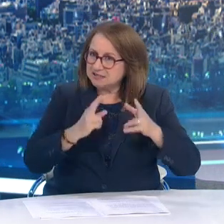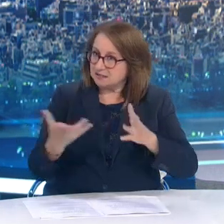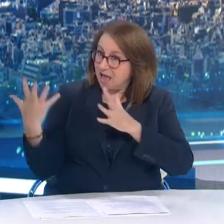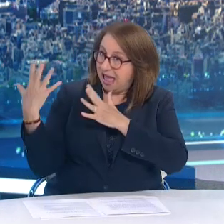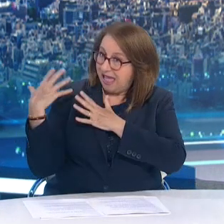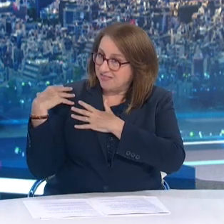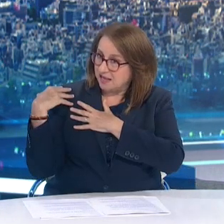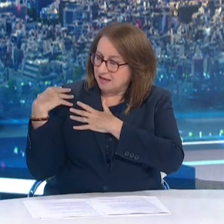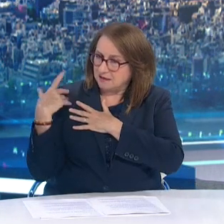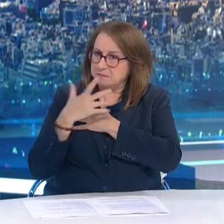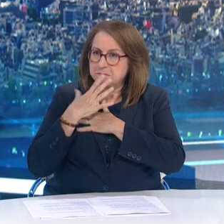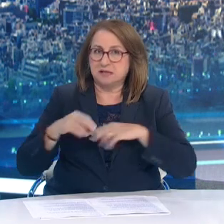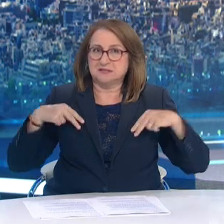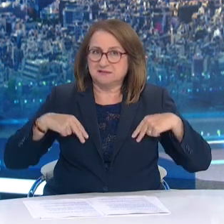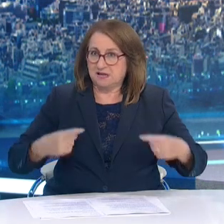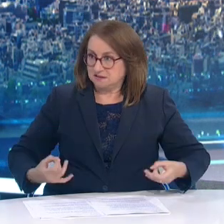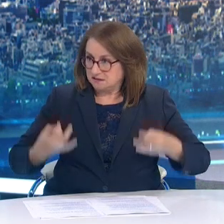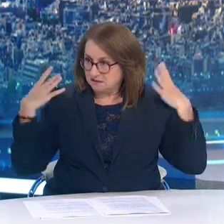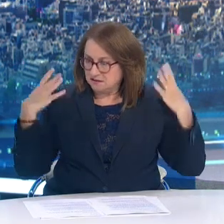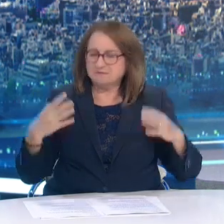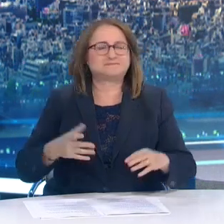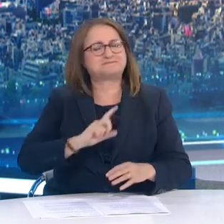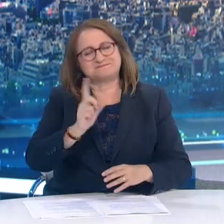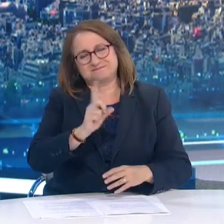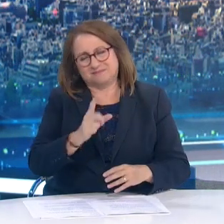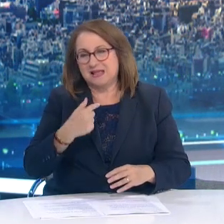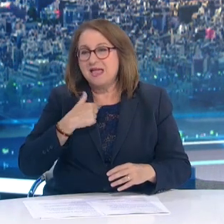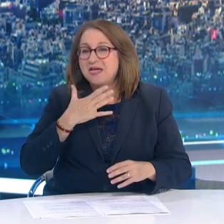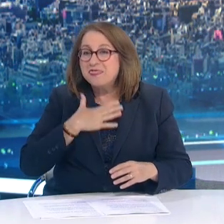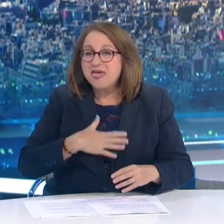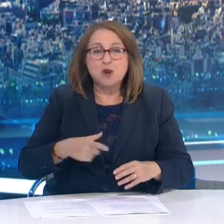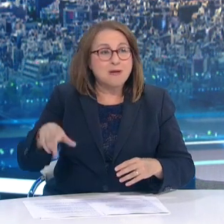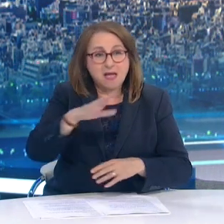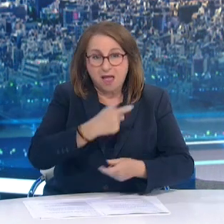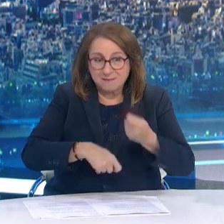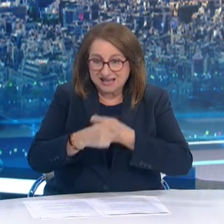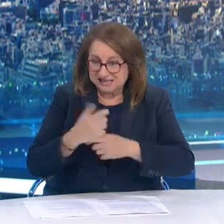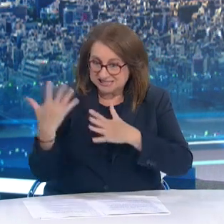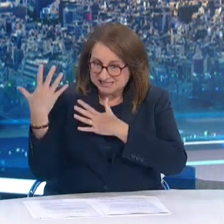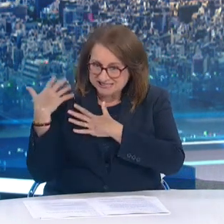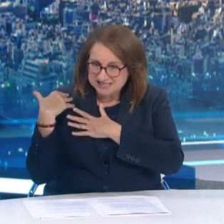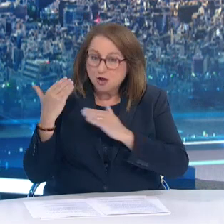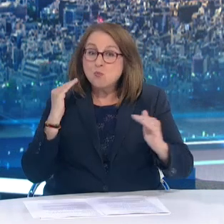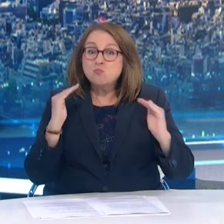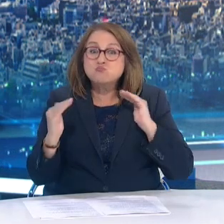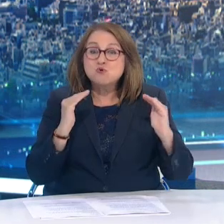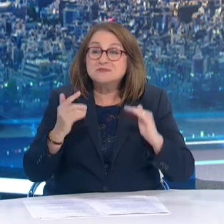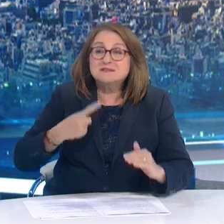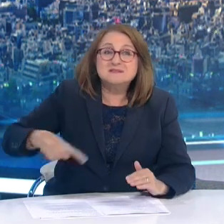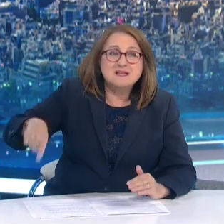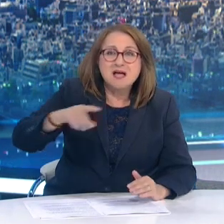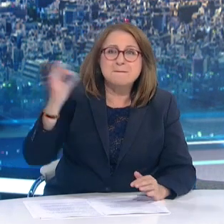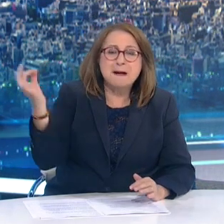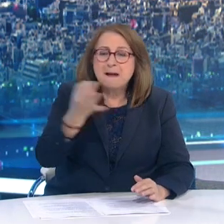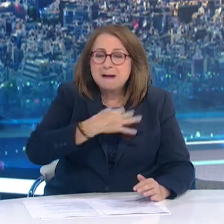ανάγκη να χτιστεί το προβλεπόμενο τείχος ανοσίας στο απαιτούμενο ύψος που κατά τους επιστήμονες θα μας προστατεύσει από τις μεταλλάξεις και